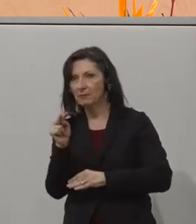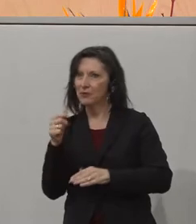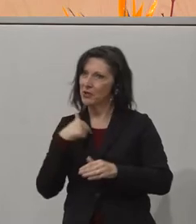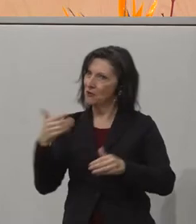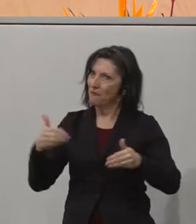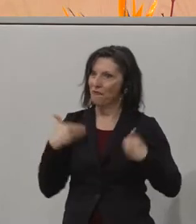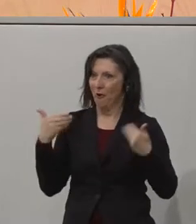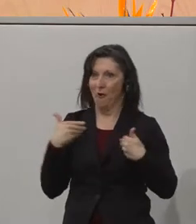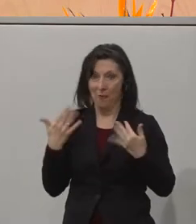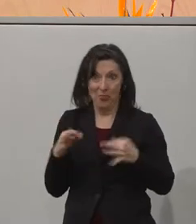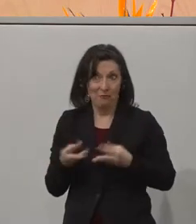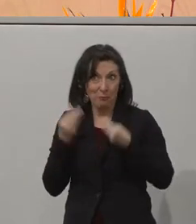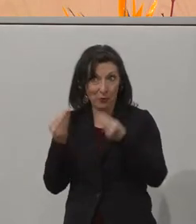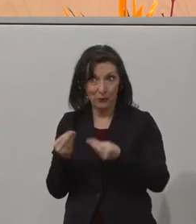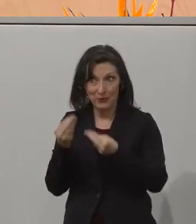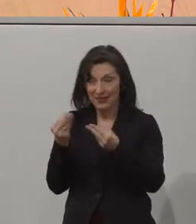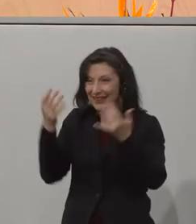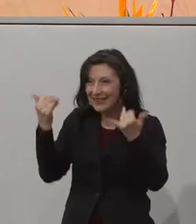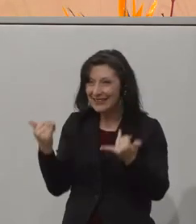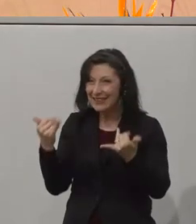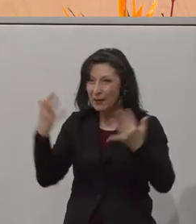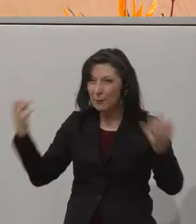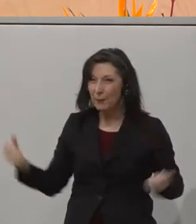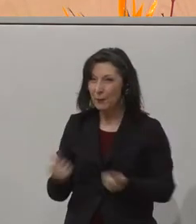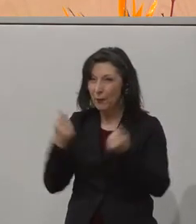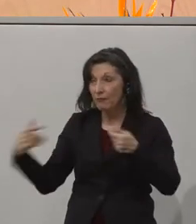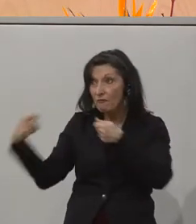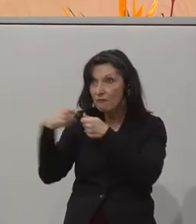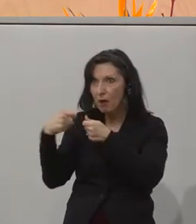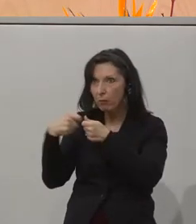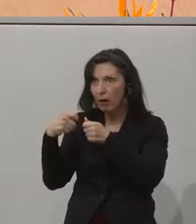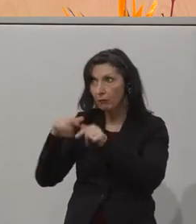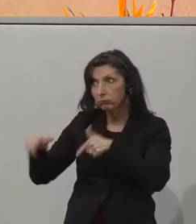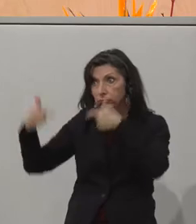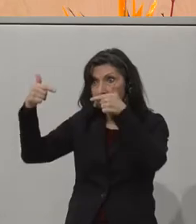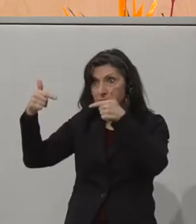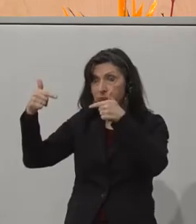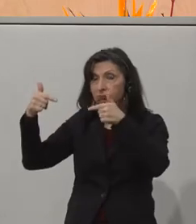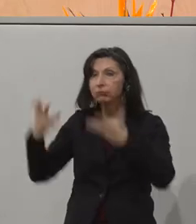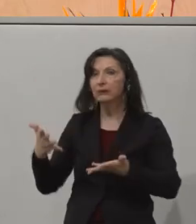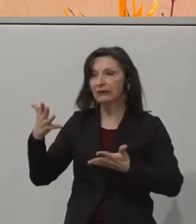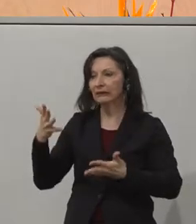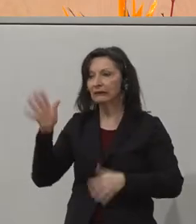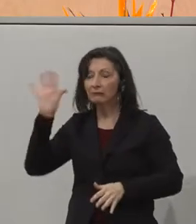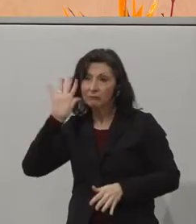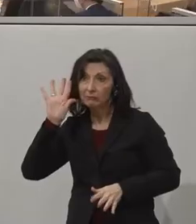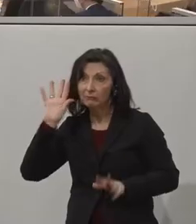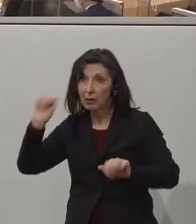ich ihn auch schon begrüßen darf. Wir versuchen jetzt, die Leitung auch zu ihm zu haben. Mr. Vaswani, can you hear me?